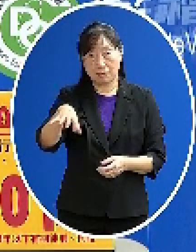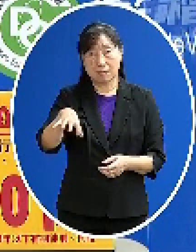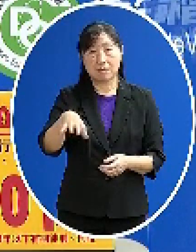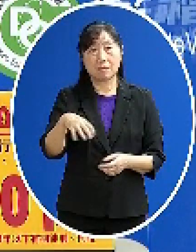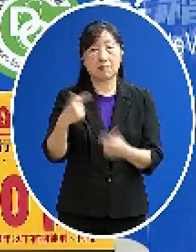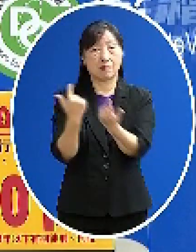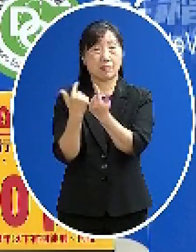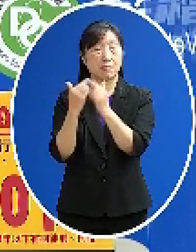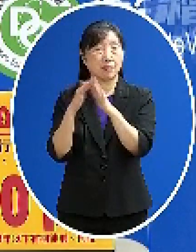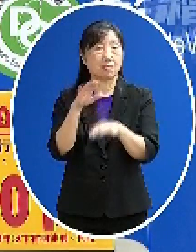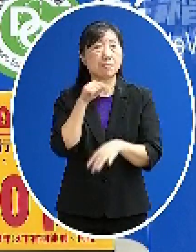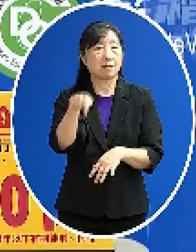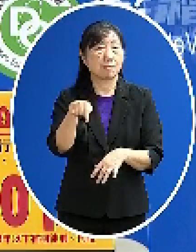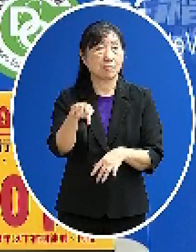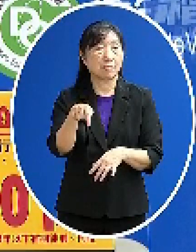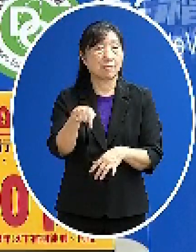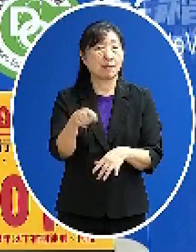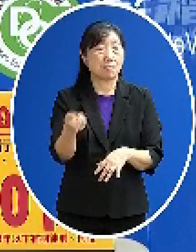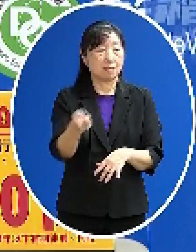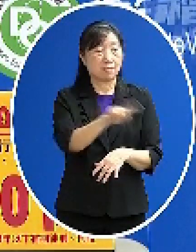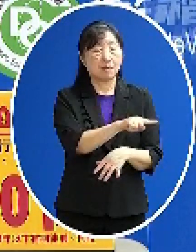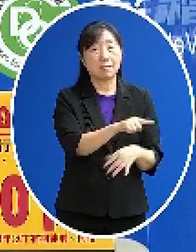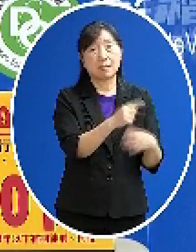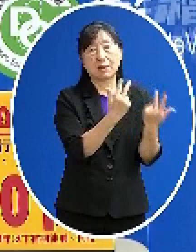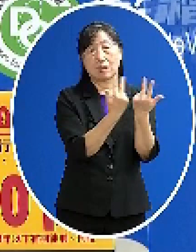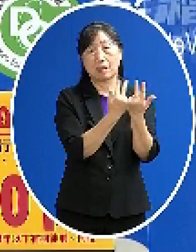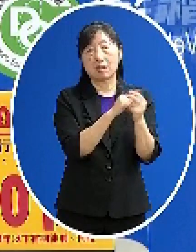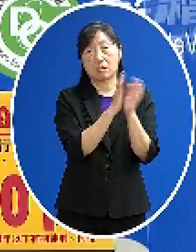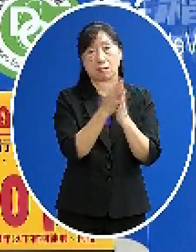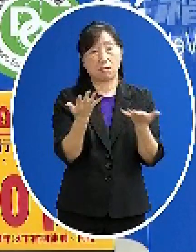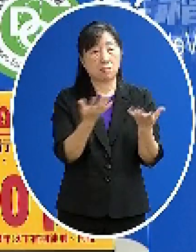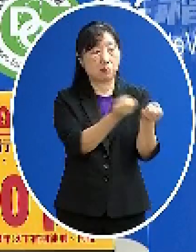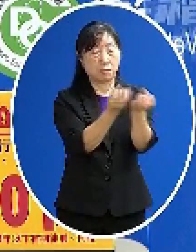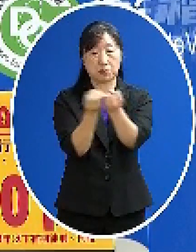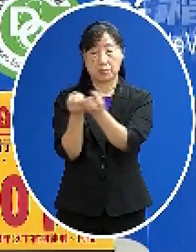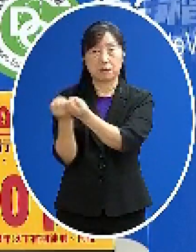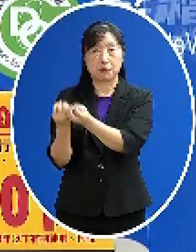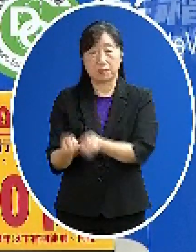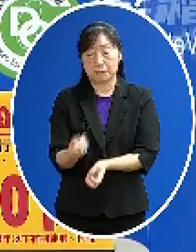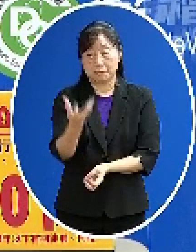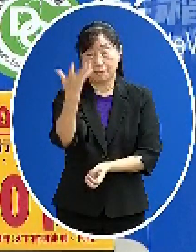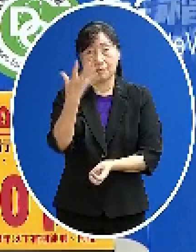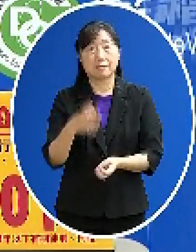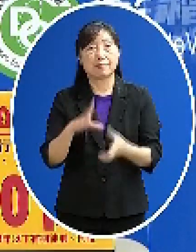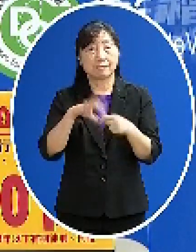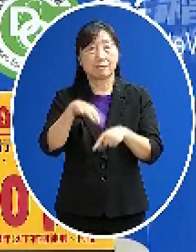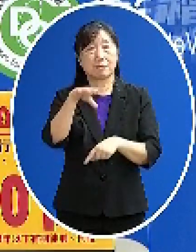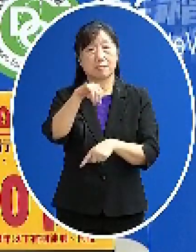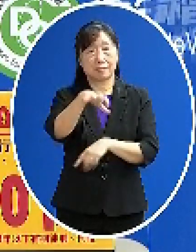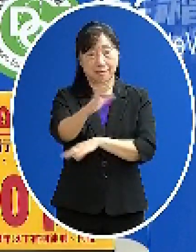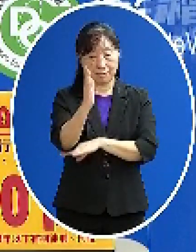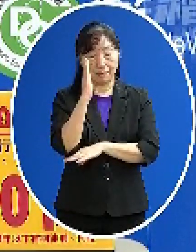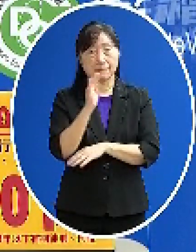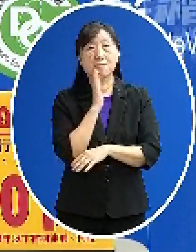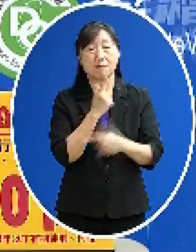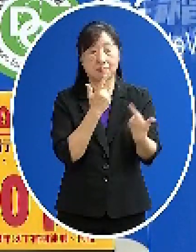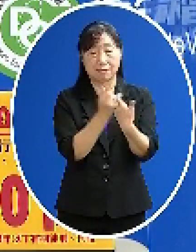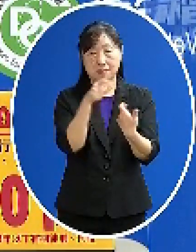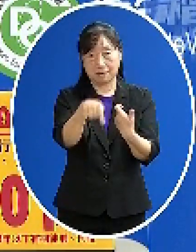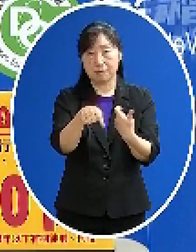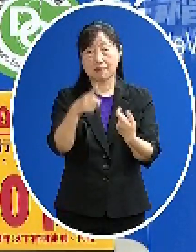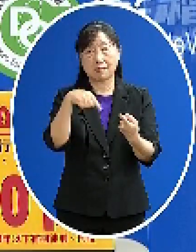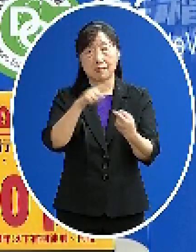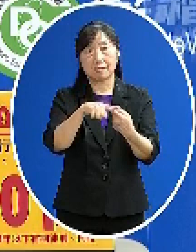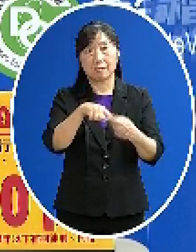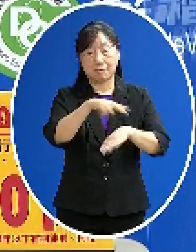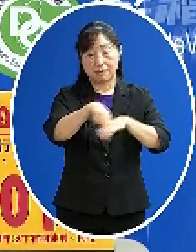臺北市裡面他的或臺北縣這些的案例都非常的多那地方政府因應這情況做了他們認為應該